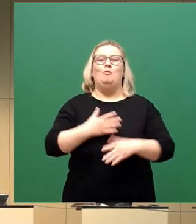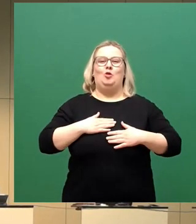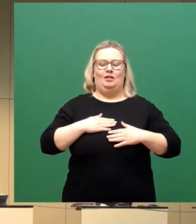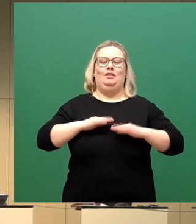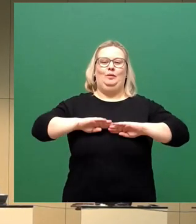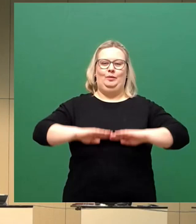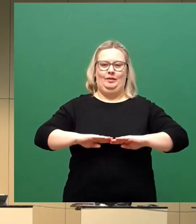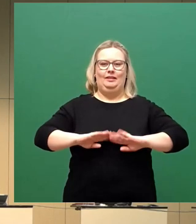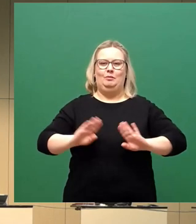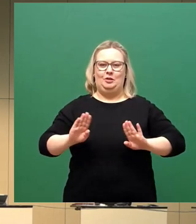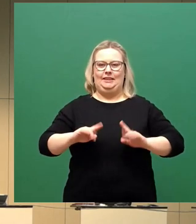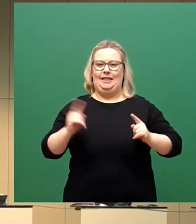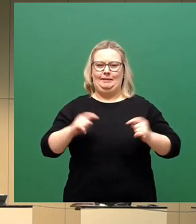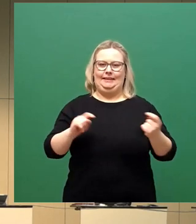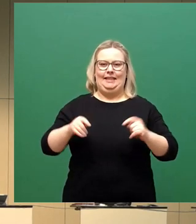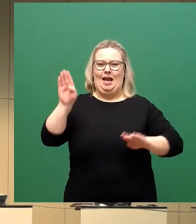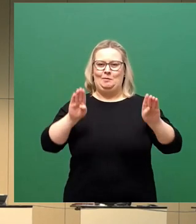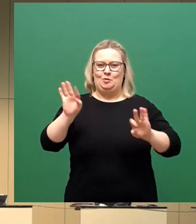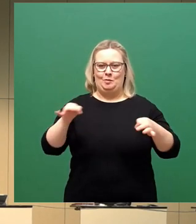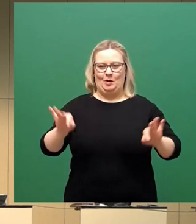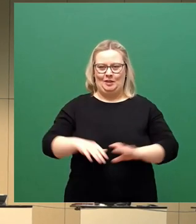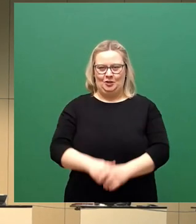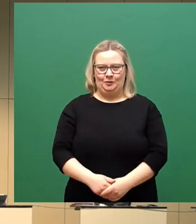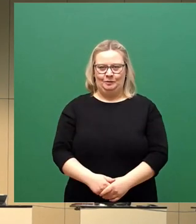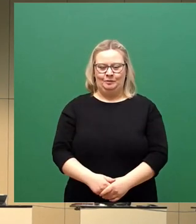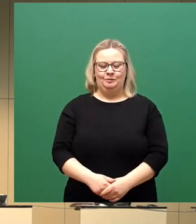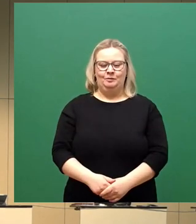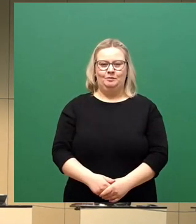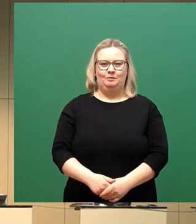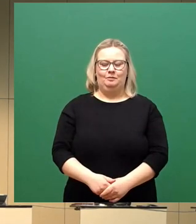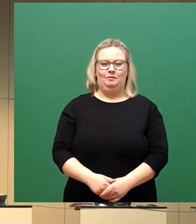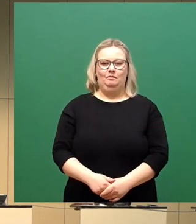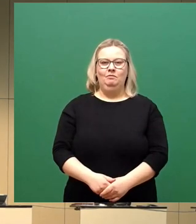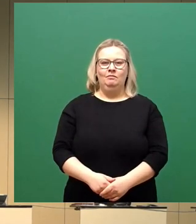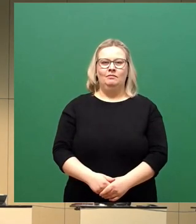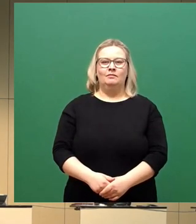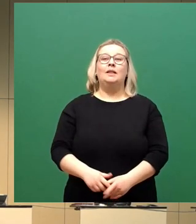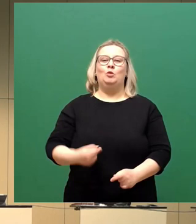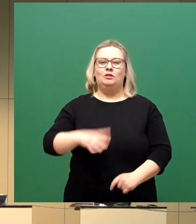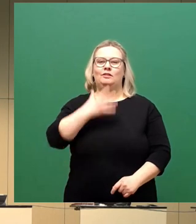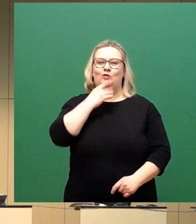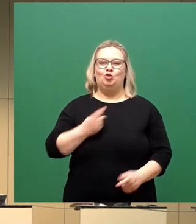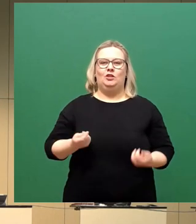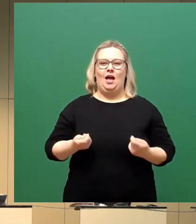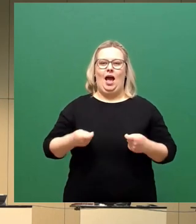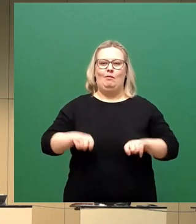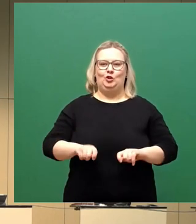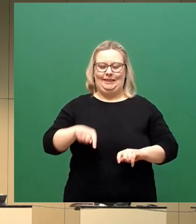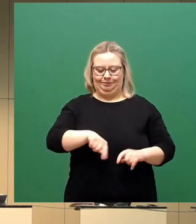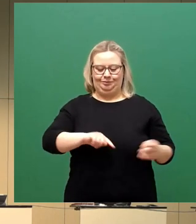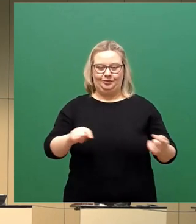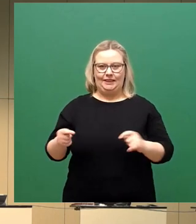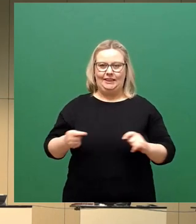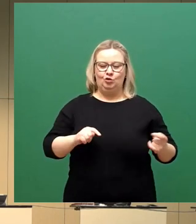nicht groß in die Abstimmungsprozeduren einzutreten. Gestatten Sie mir, abschließend in der Debatte aus Sicht der